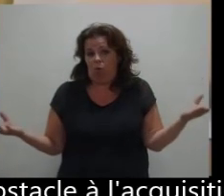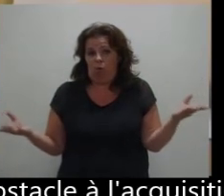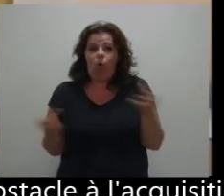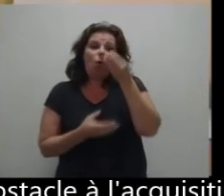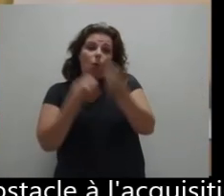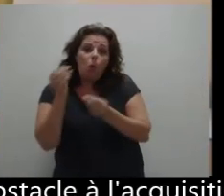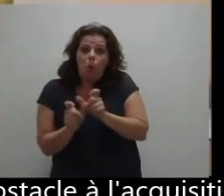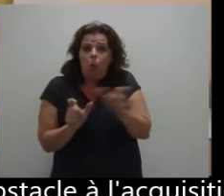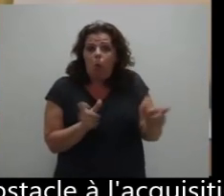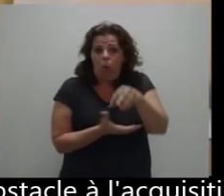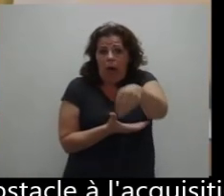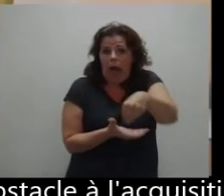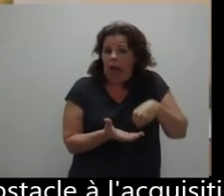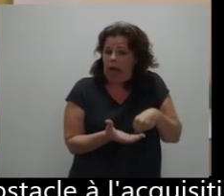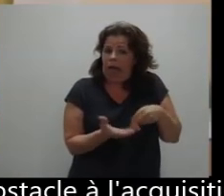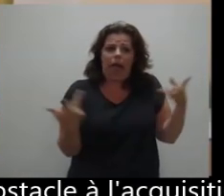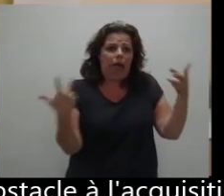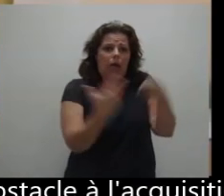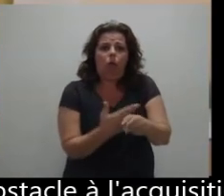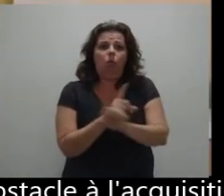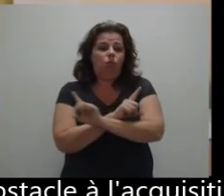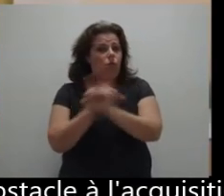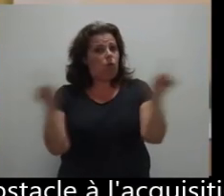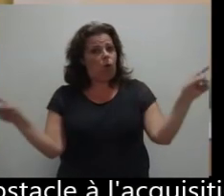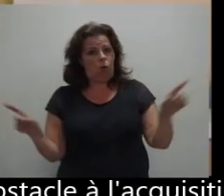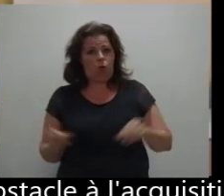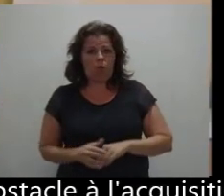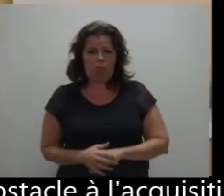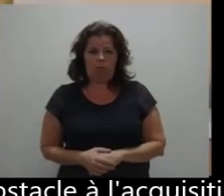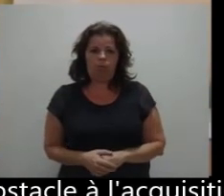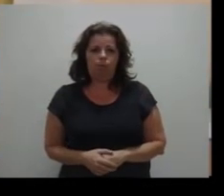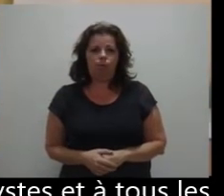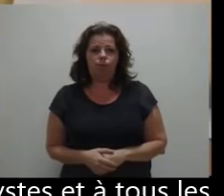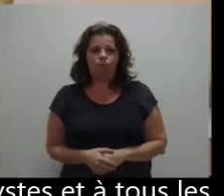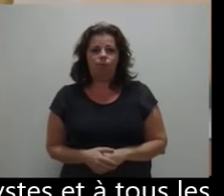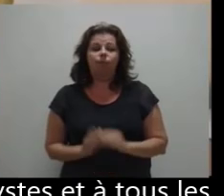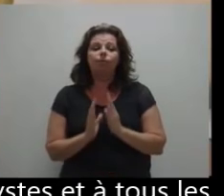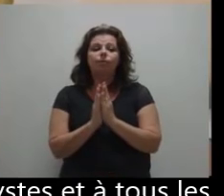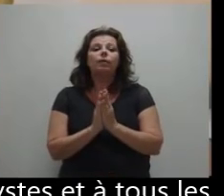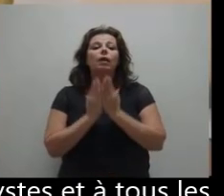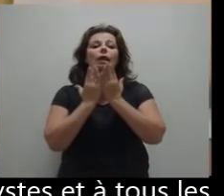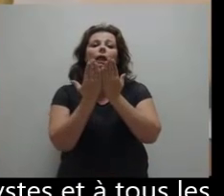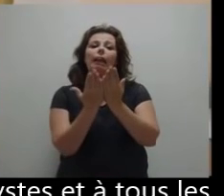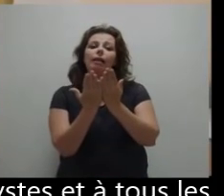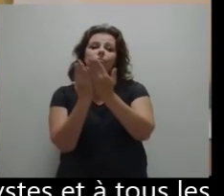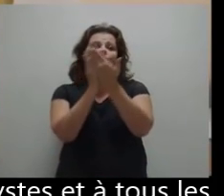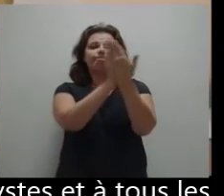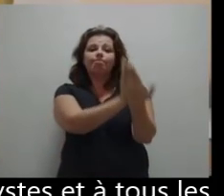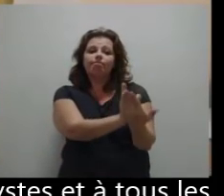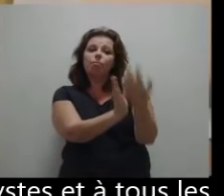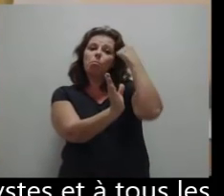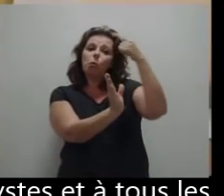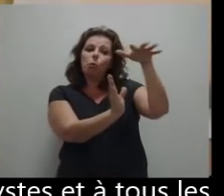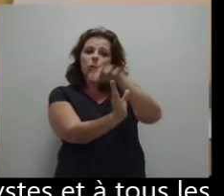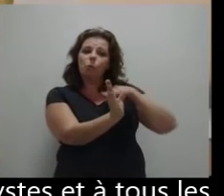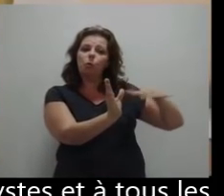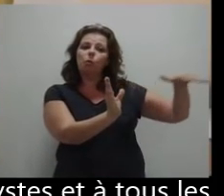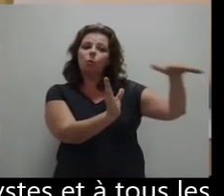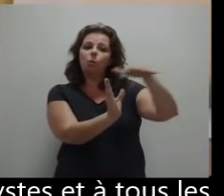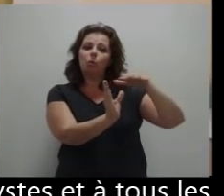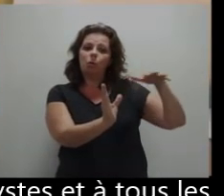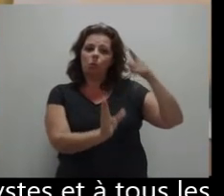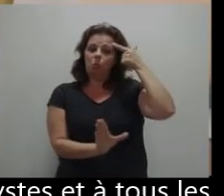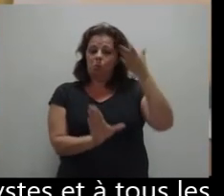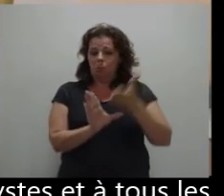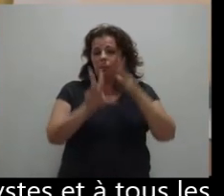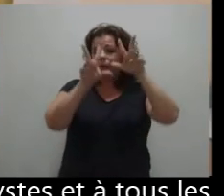écrite ou vocale. Bien au contraire. Ce livre s'adresse aux psychanalystes